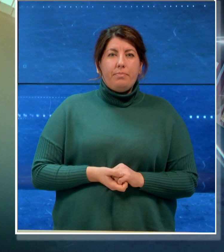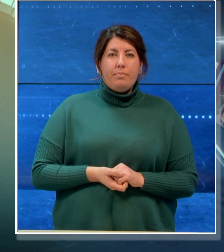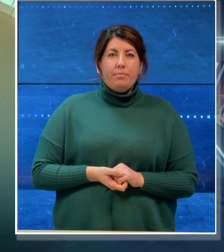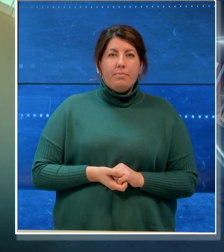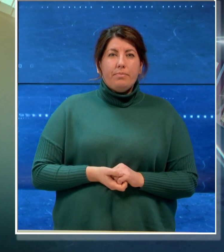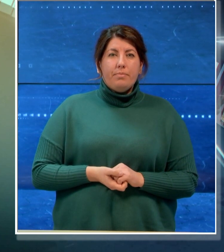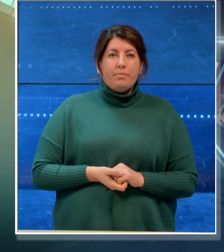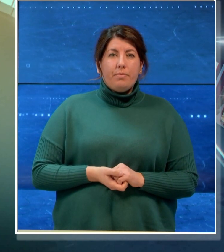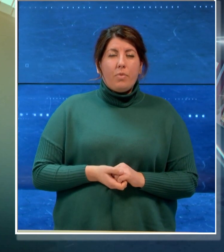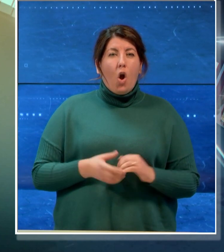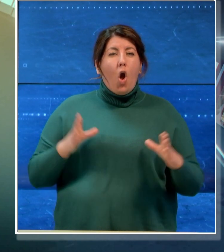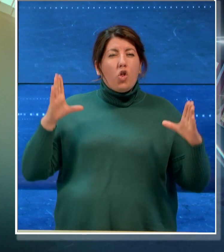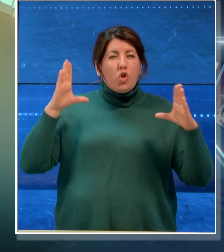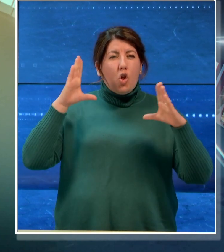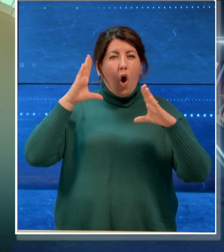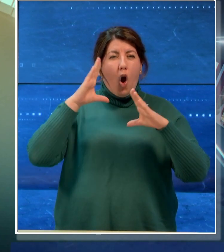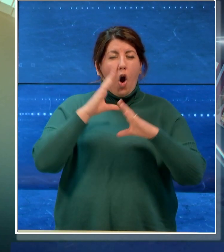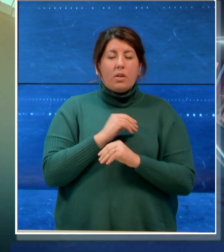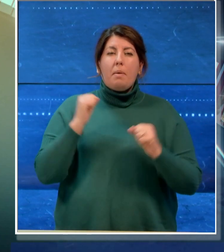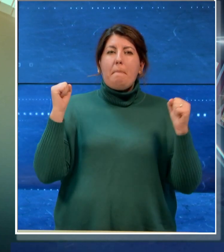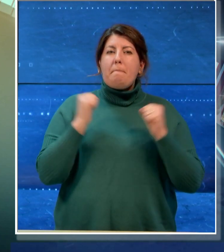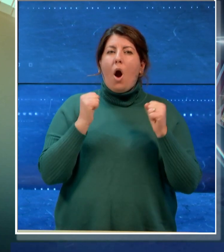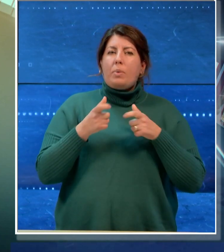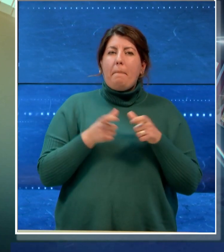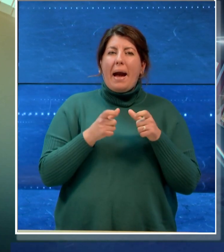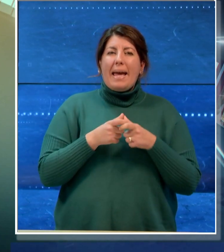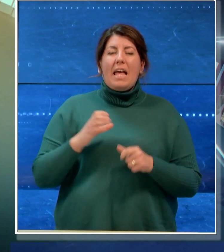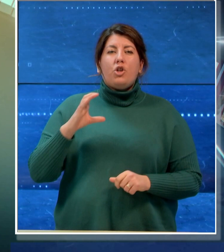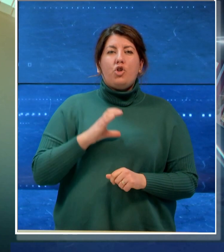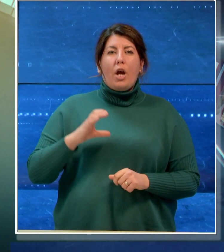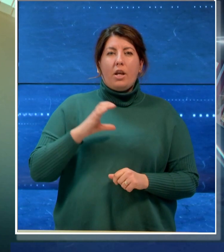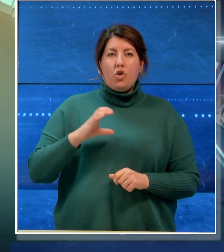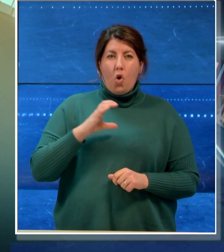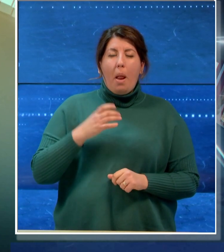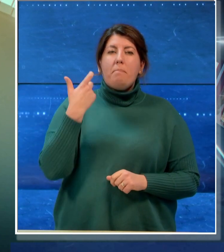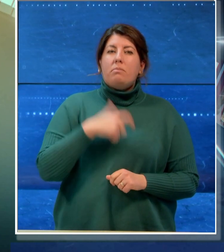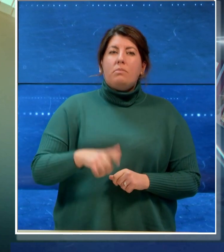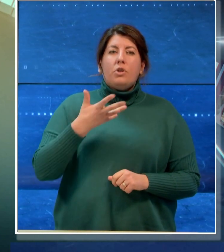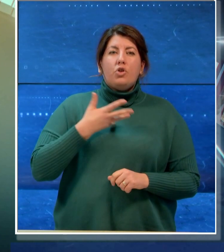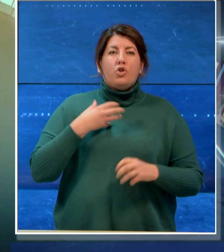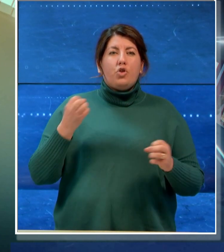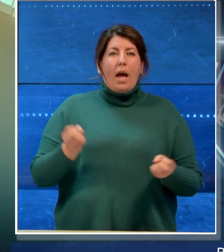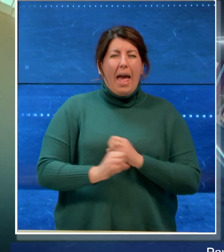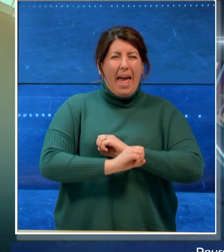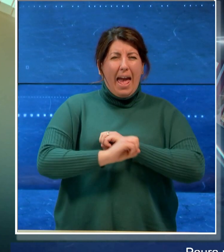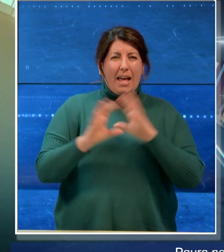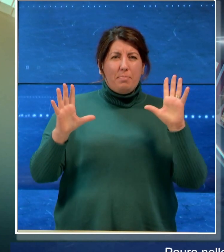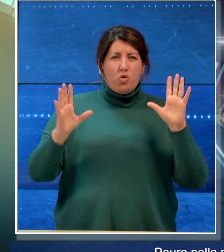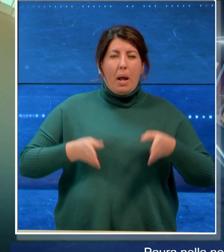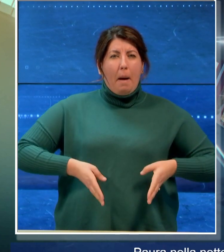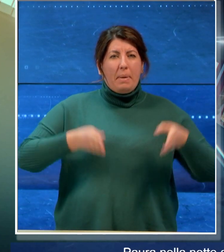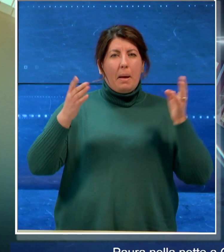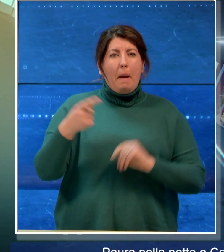paura nella notte a Cerignola dove si è verificata una esplosione in un appartamento al primo